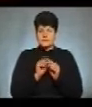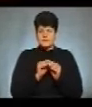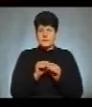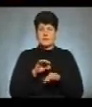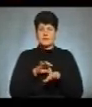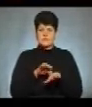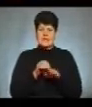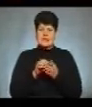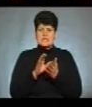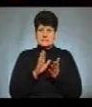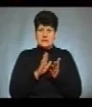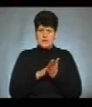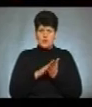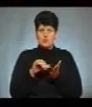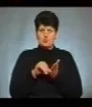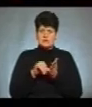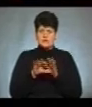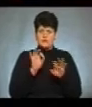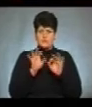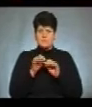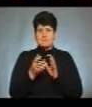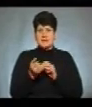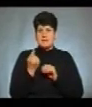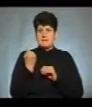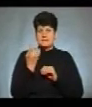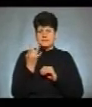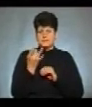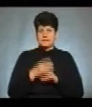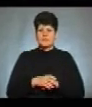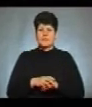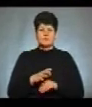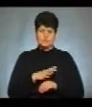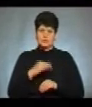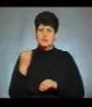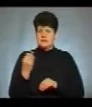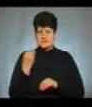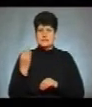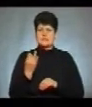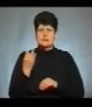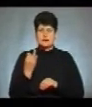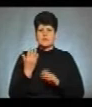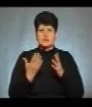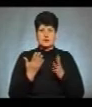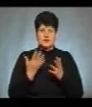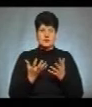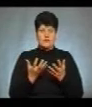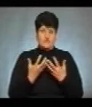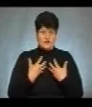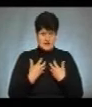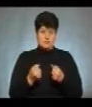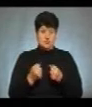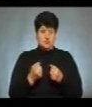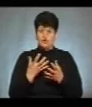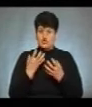реєстрацію. Участь у кастингу бере вперше. Було цікаво, якщо візьмуть, то це ще